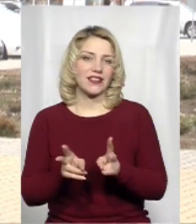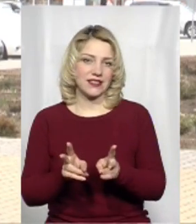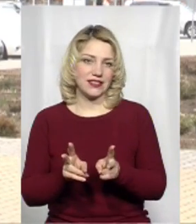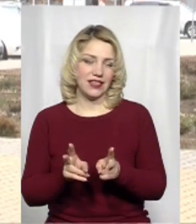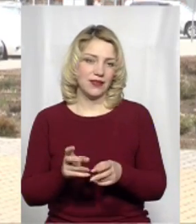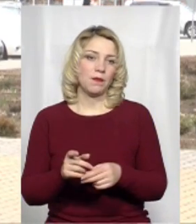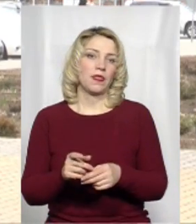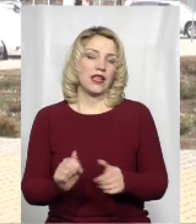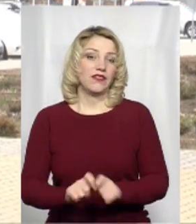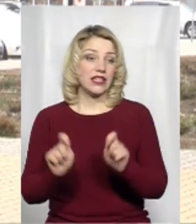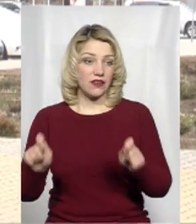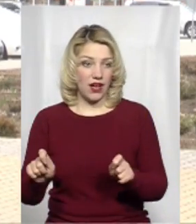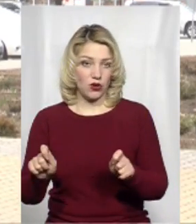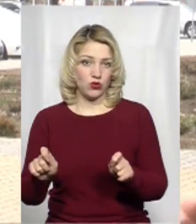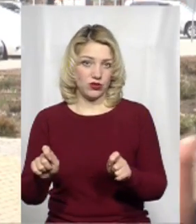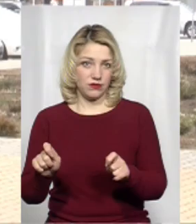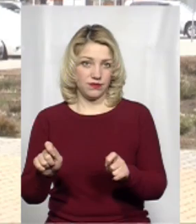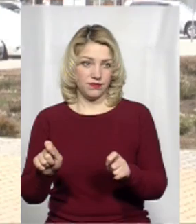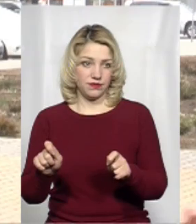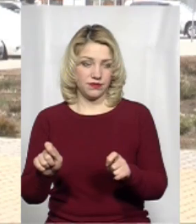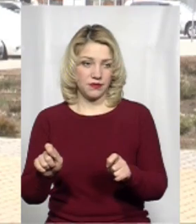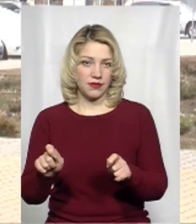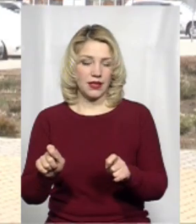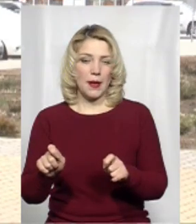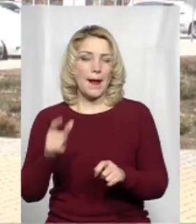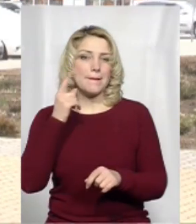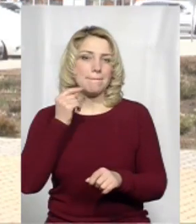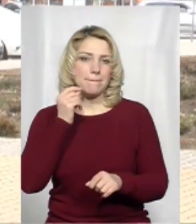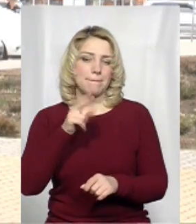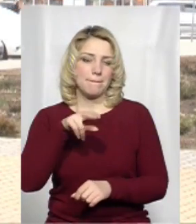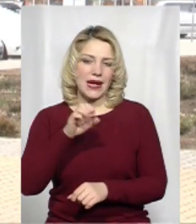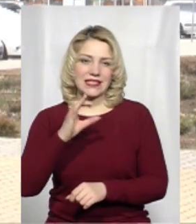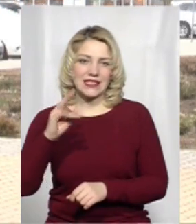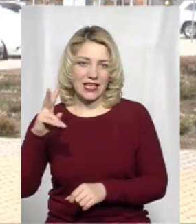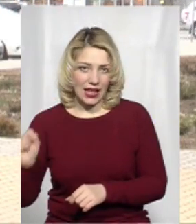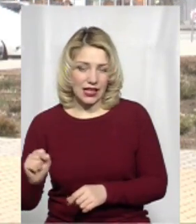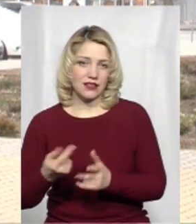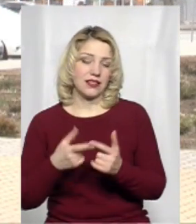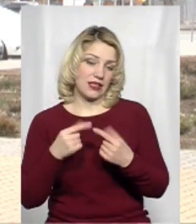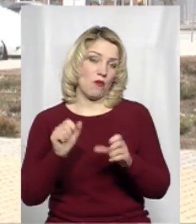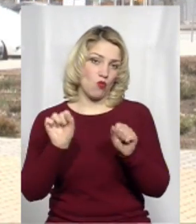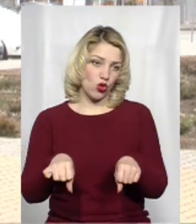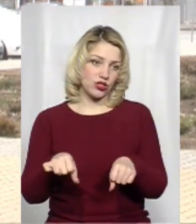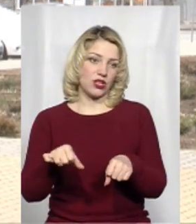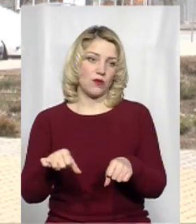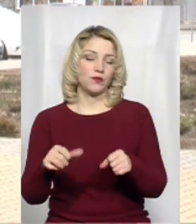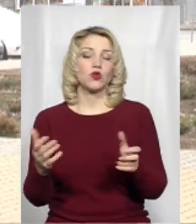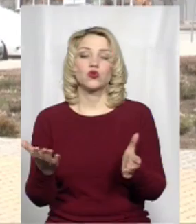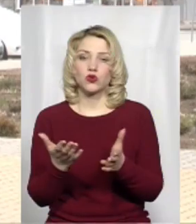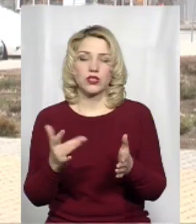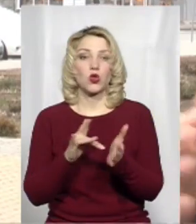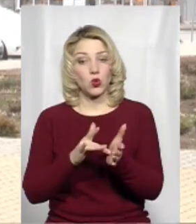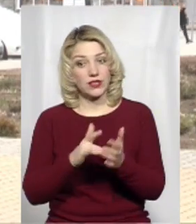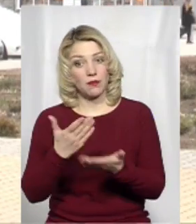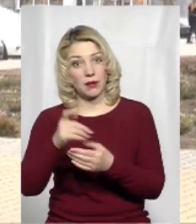відкривають пасіки, тощо. Ну, кругом, от куди можна, до чогось ще, от туристи